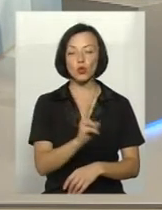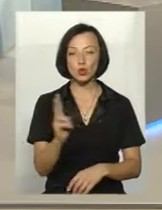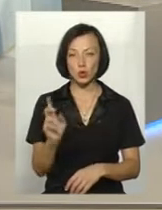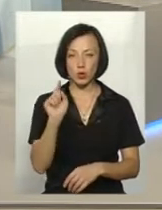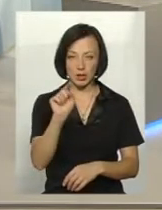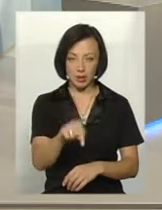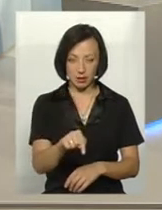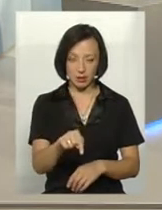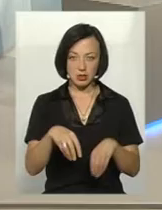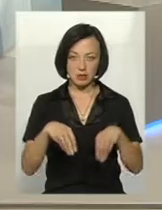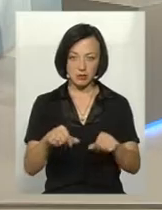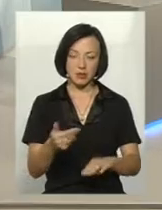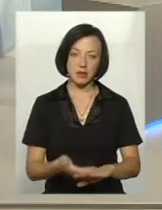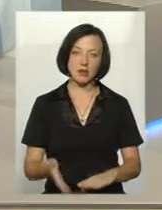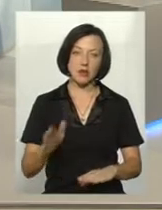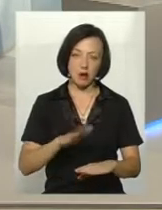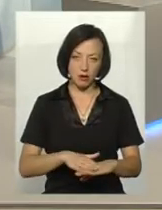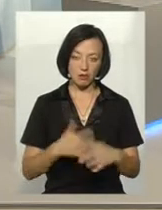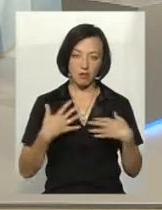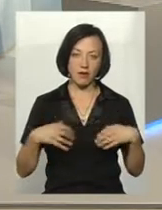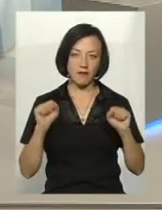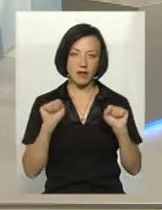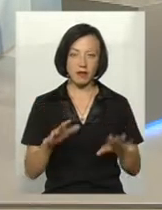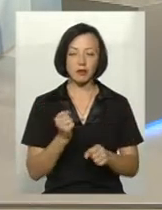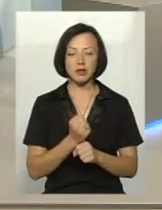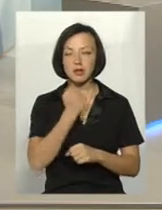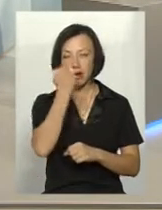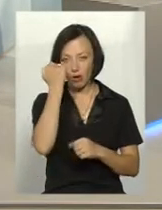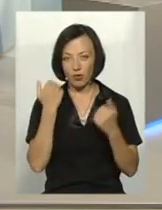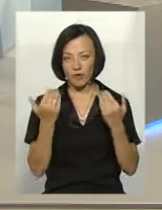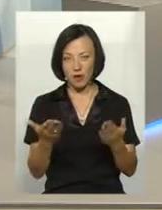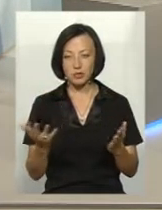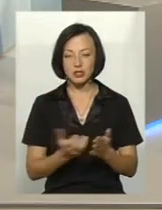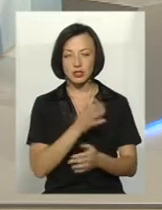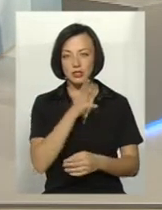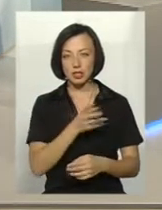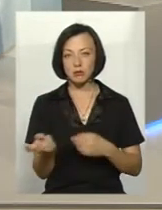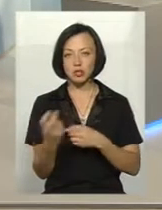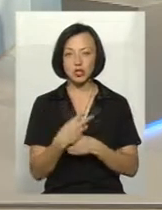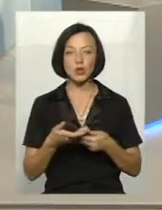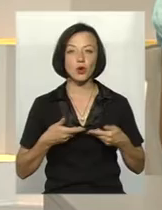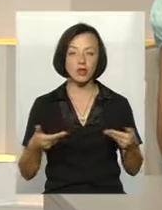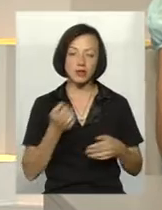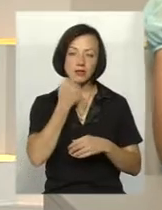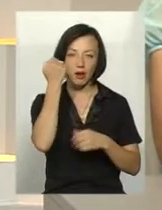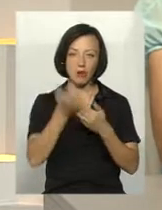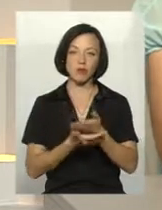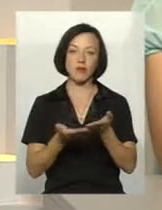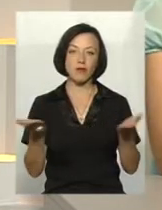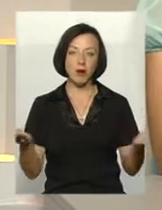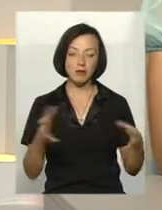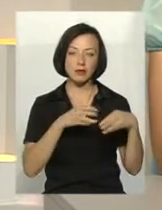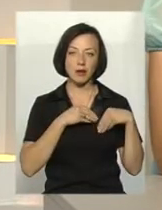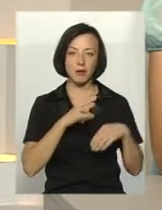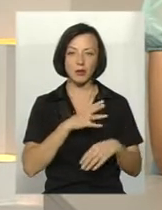на ній тяжко і віддано працює Дякую вам за те що знайшли час прийшли до нас Дякую усім хто